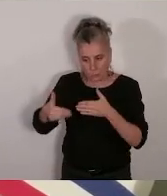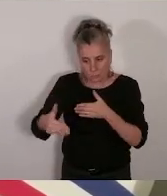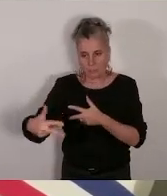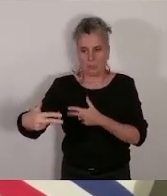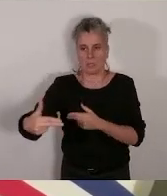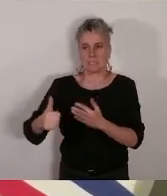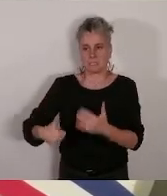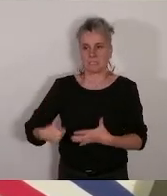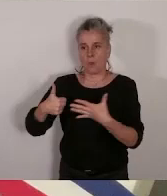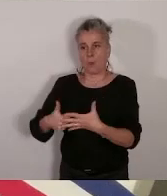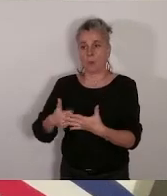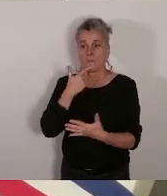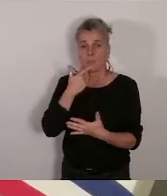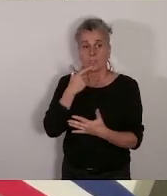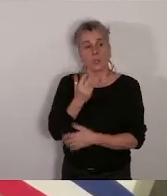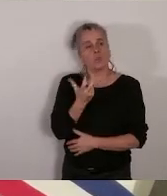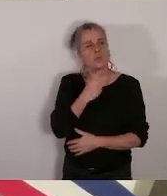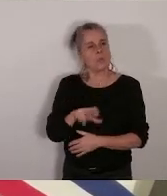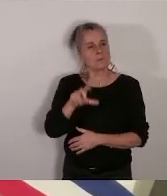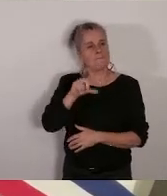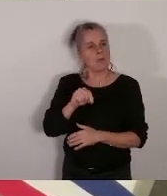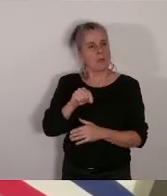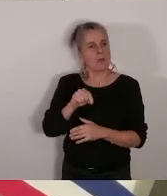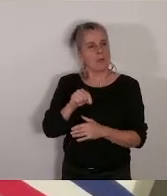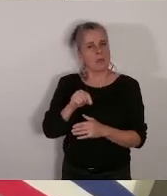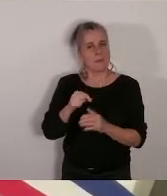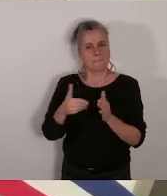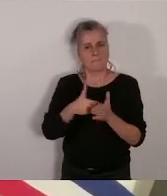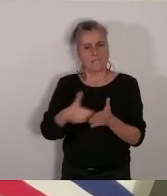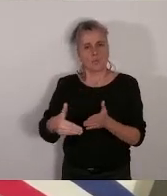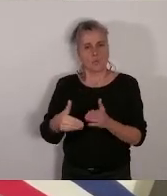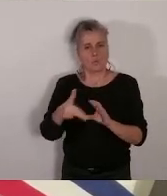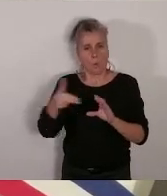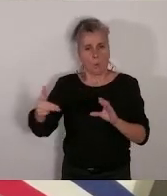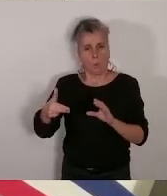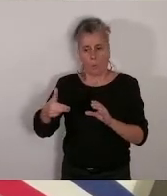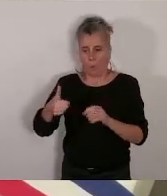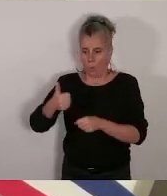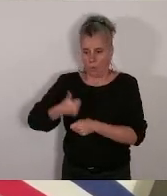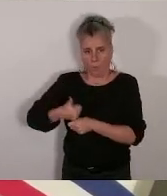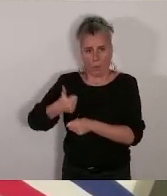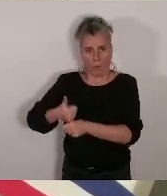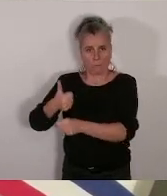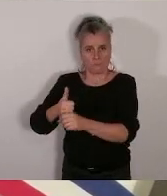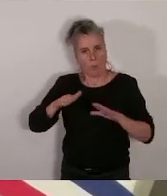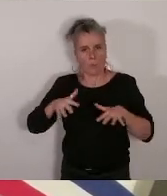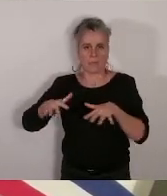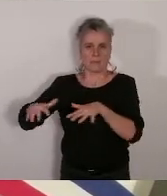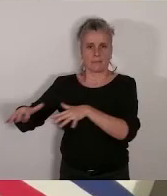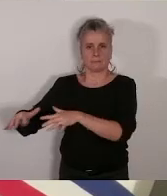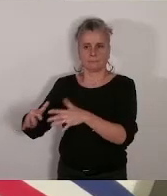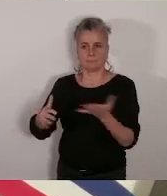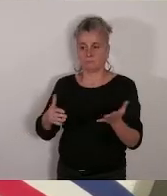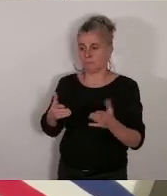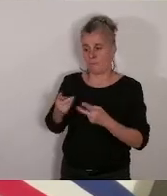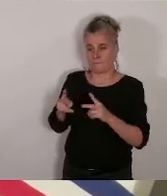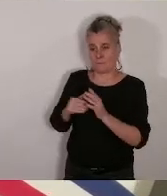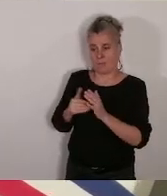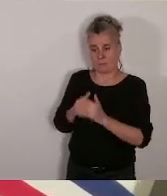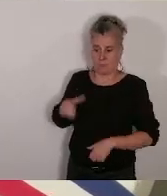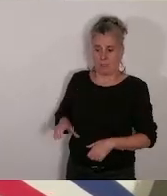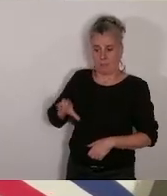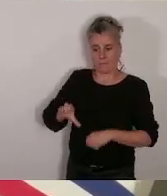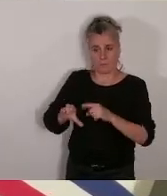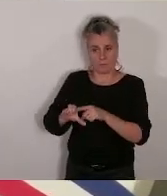320 millions d'euros par an en moyenne.'est le niveau actuel des investissements de la ville avec un taux de réalisation